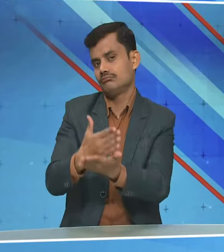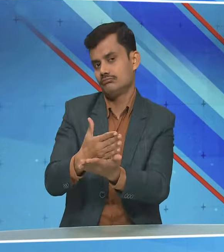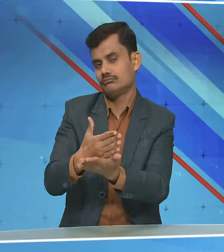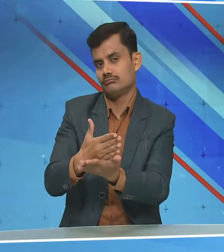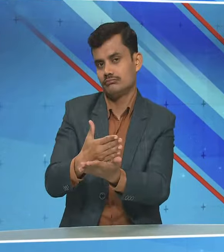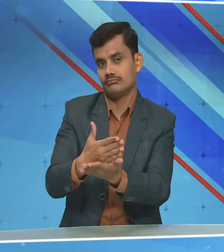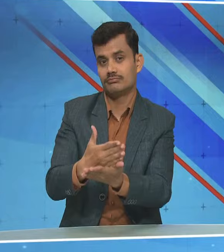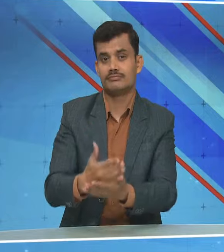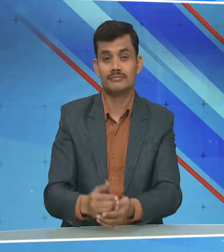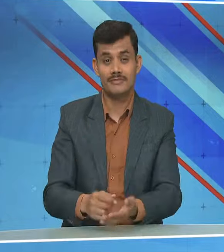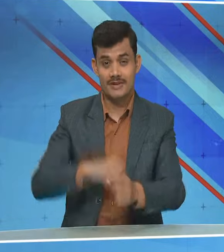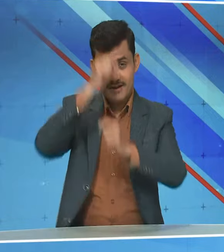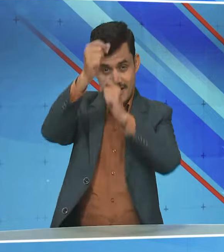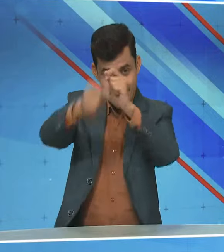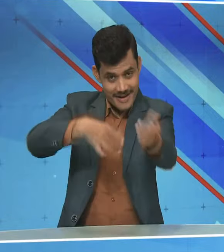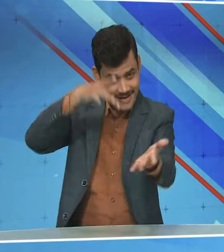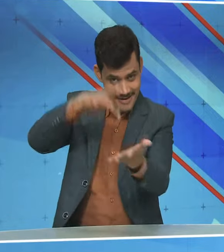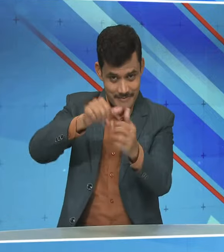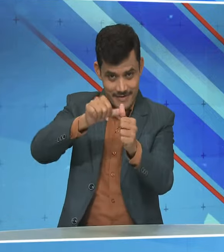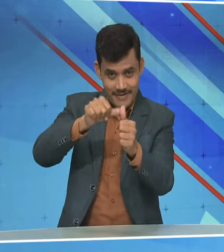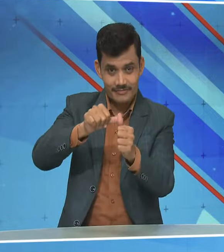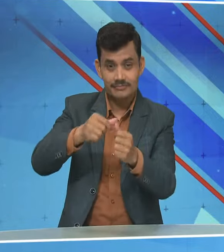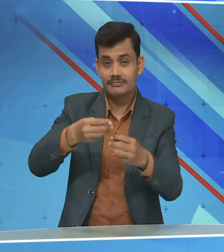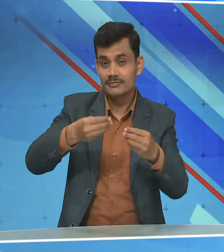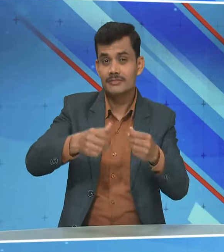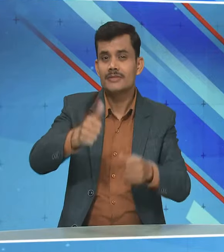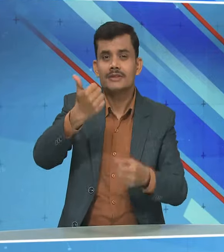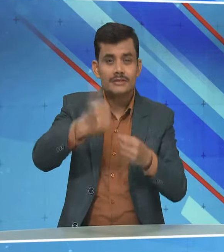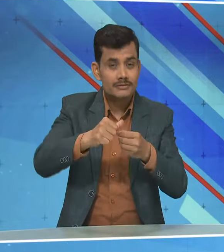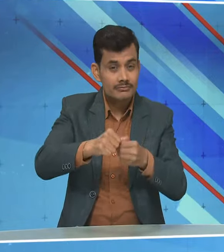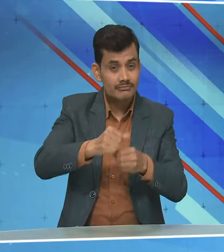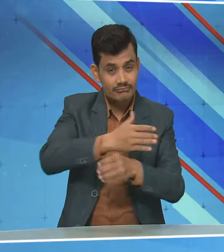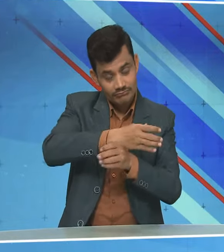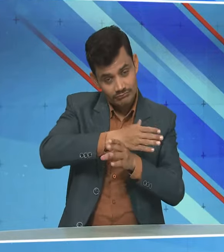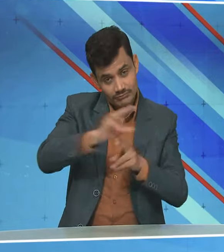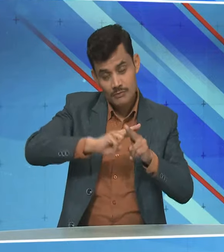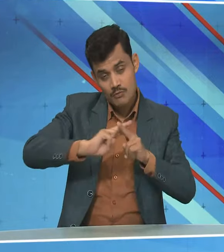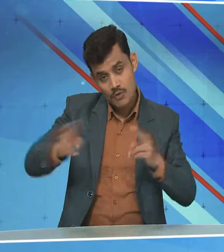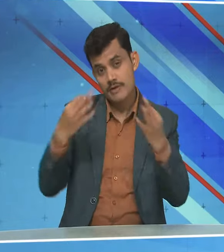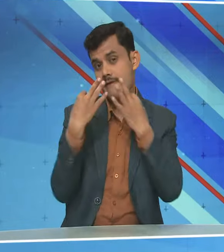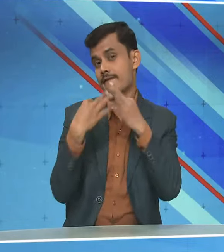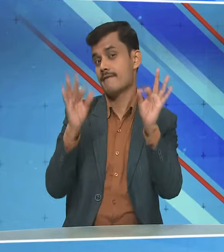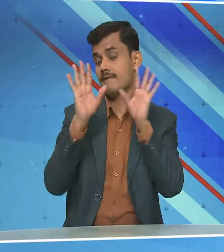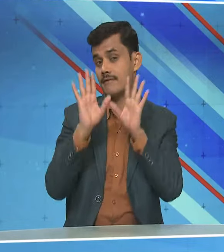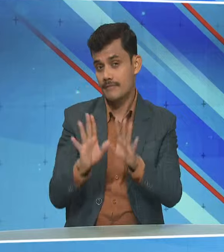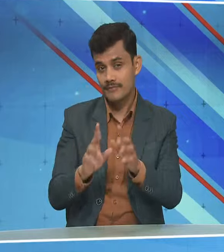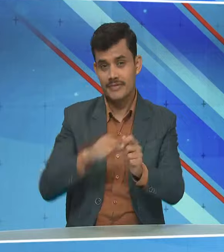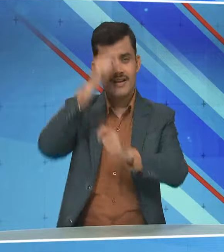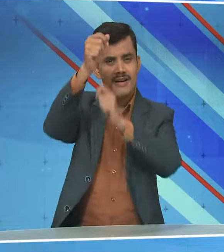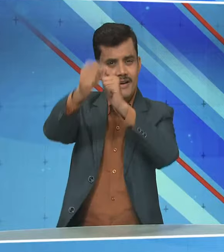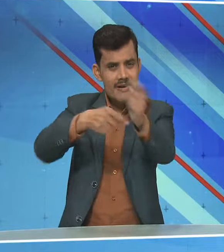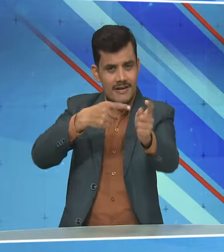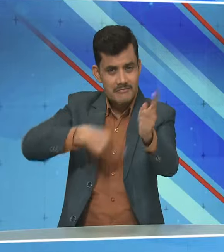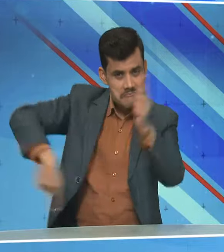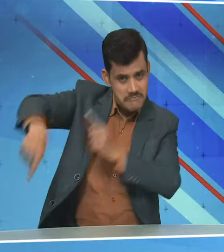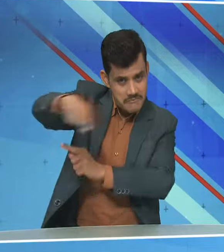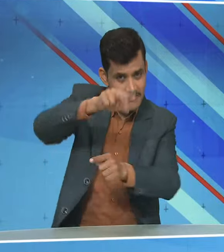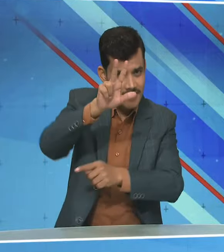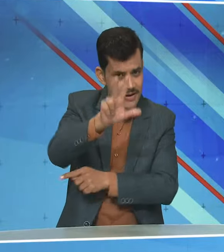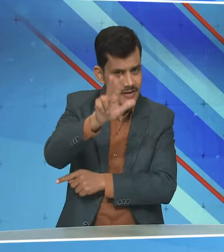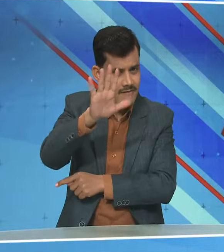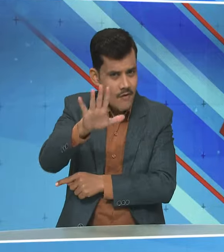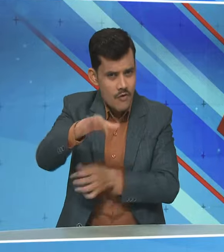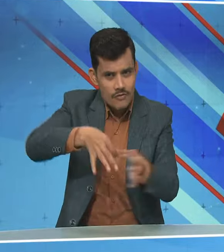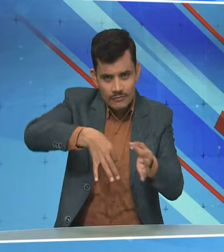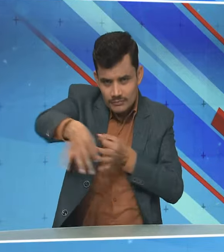लगा दी गई है राम नगरी आयोध्या को शराब मुक्त घोशित किया जा चुका है श्री राम की नगरी में 84 कोसी के